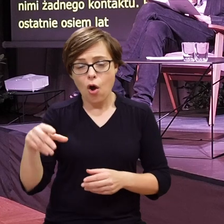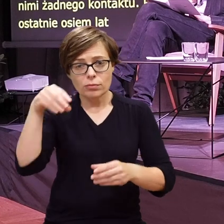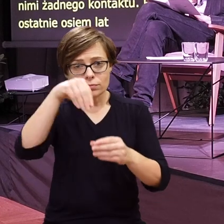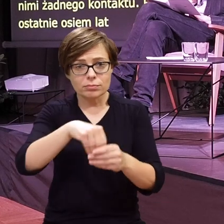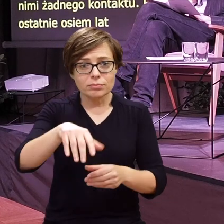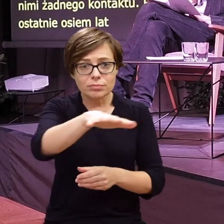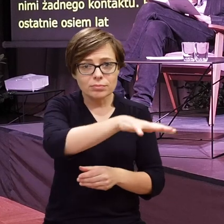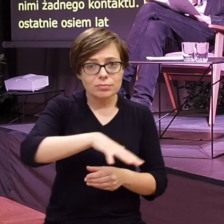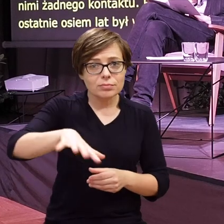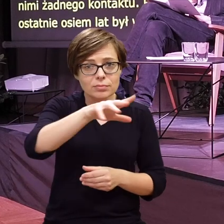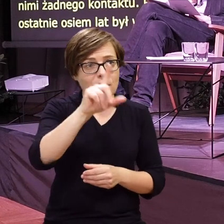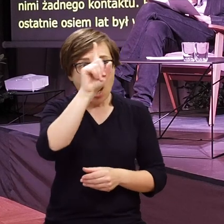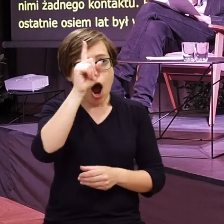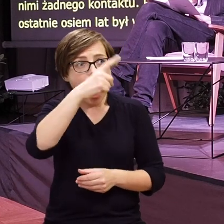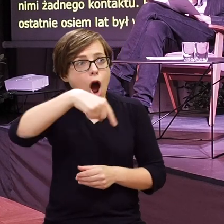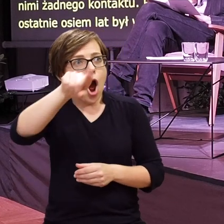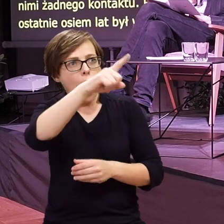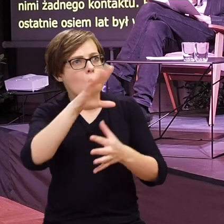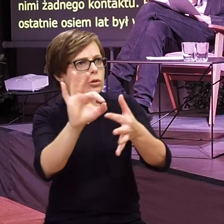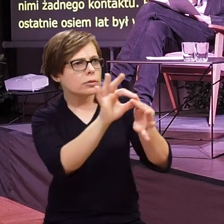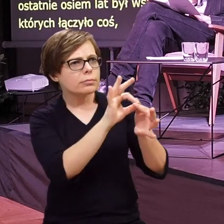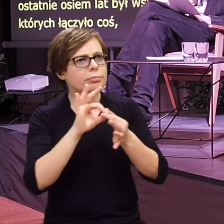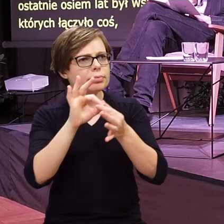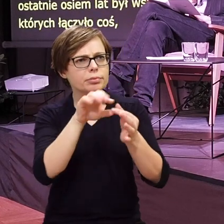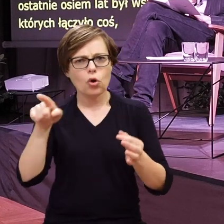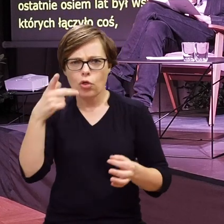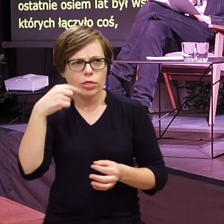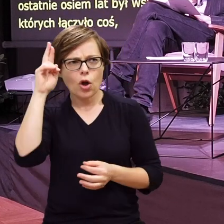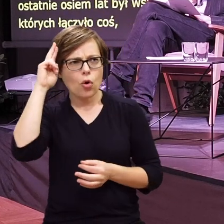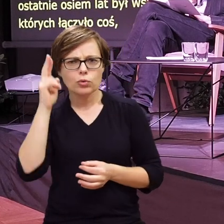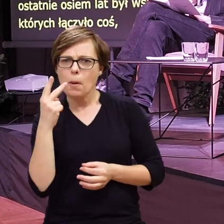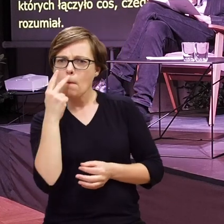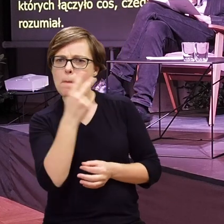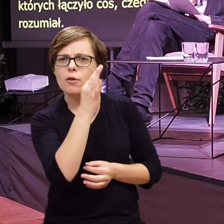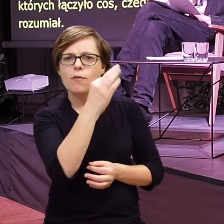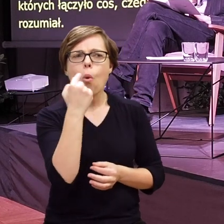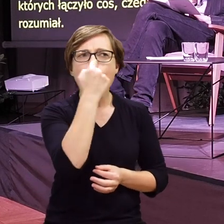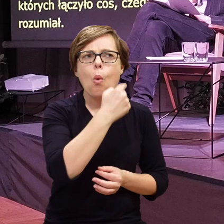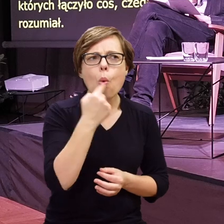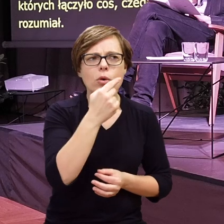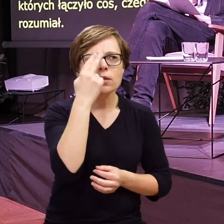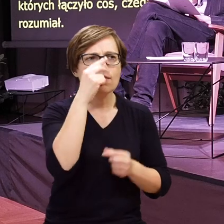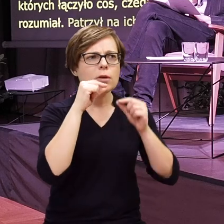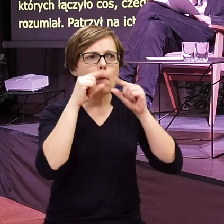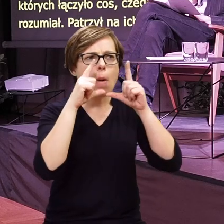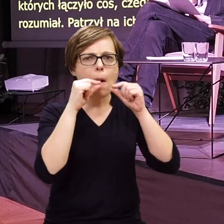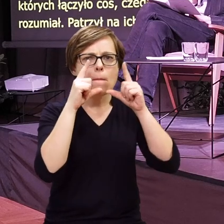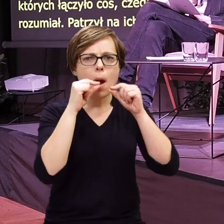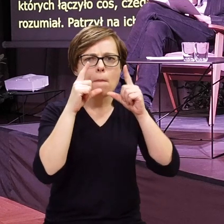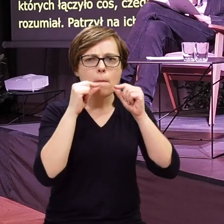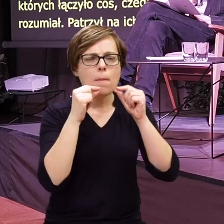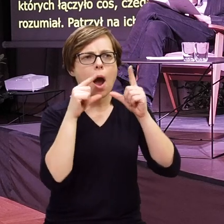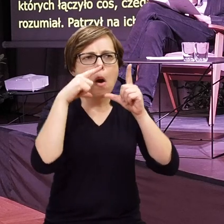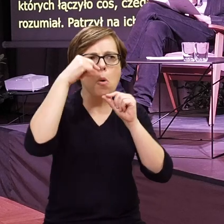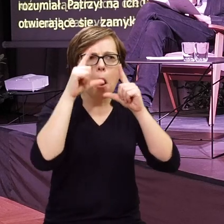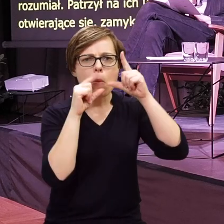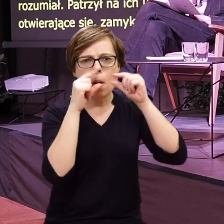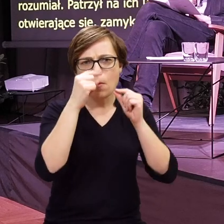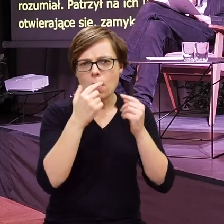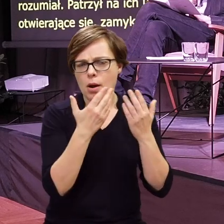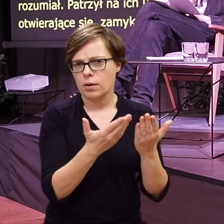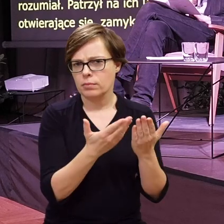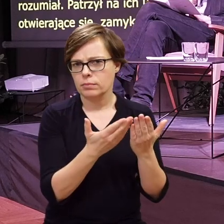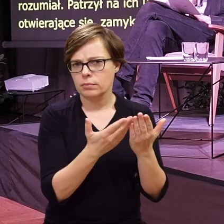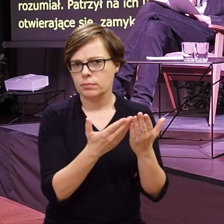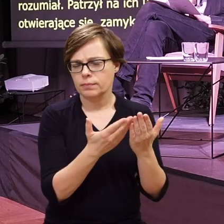był wśród ludzi, których łączyło coś, czego nie rozumiał. Patrzył na ich usta, otwierające się, zamykające, zmieniające